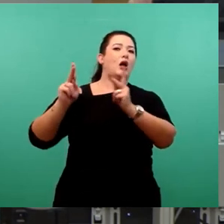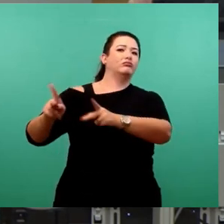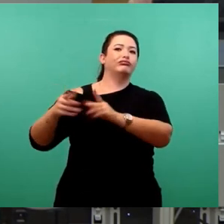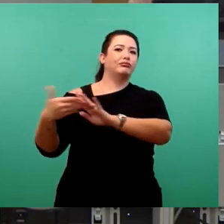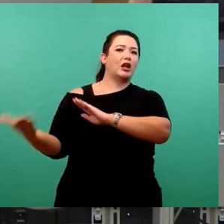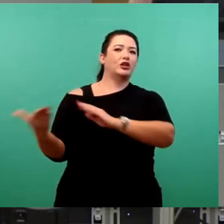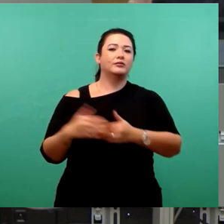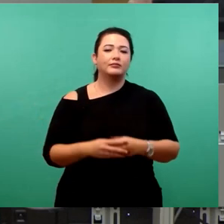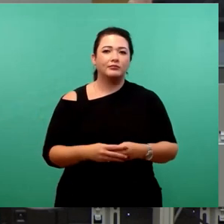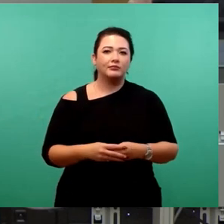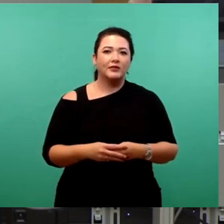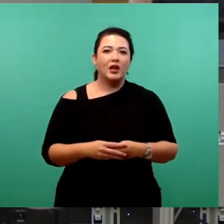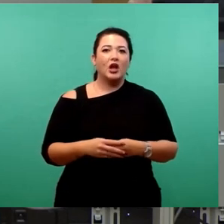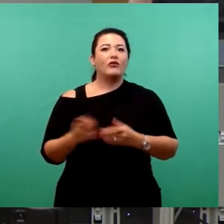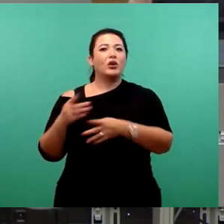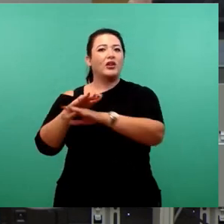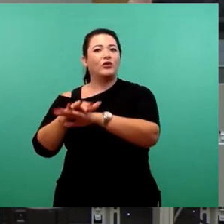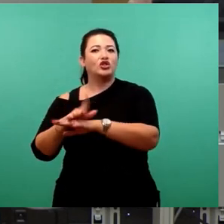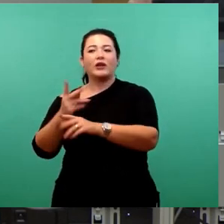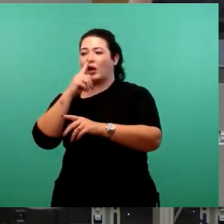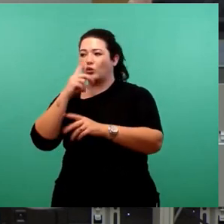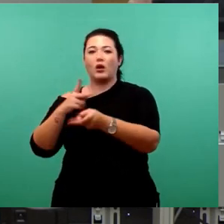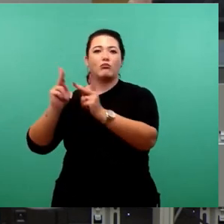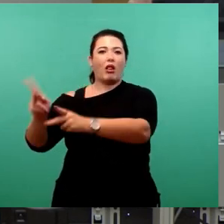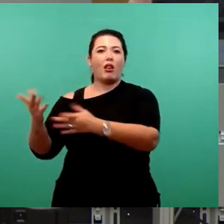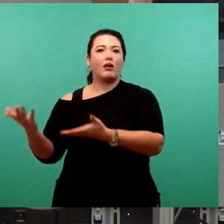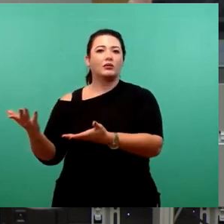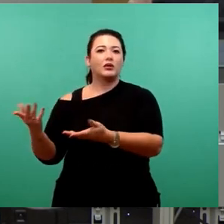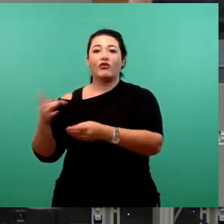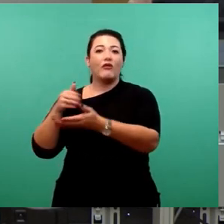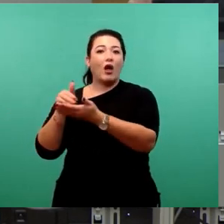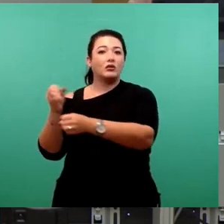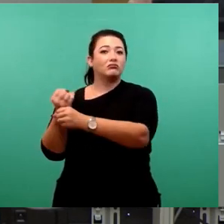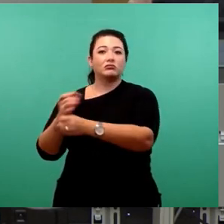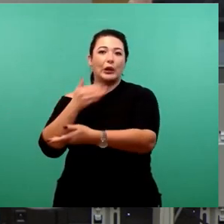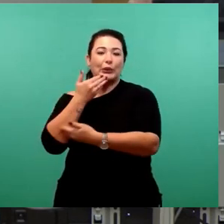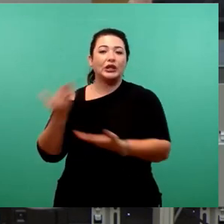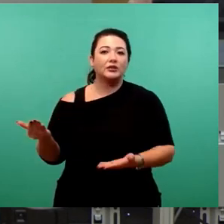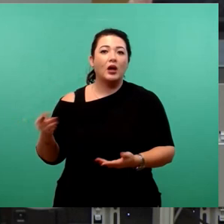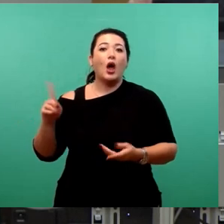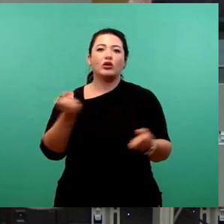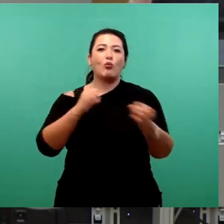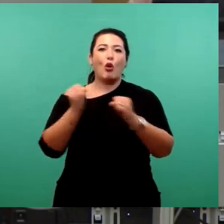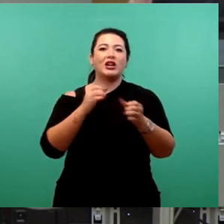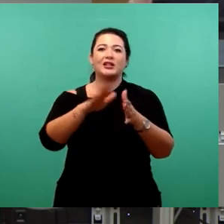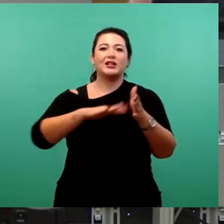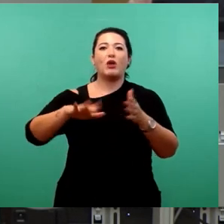Wirtschaft ohne Liegenschaften für Gewerbeansiedlung. Gar nicht zu reden von einem eigenen Mobilitätsbereich, über den gesprochen worden ist. Der Tourismus,